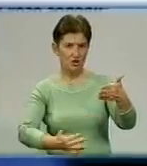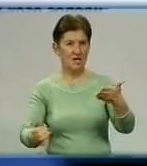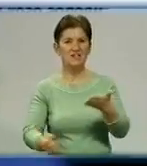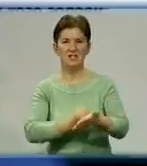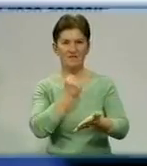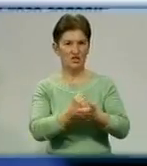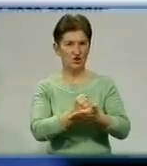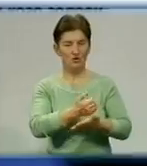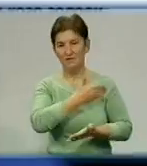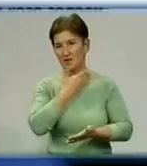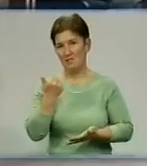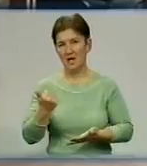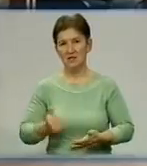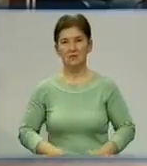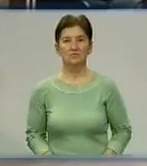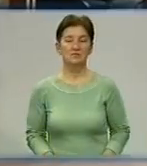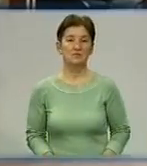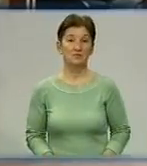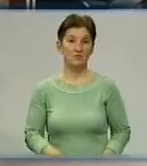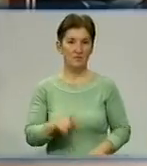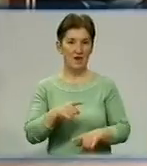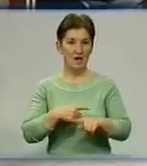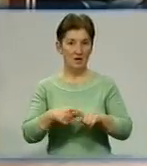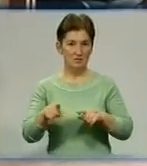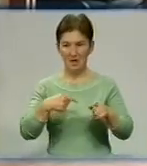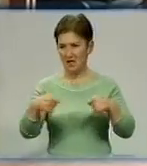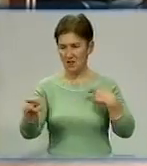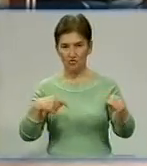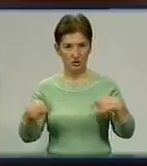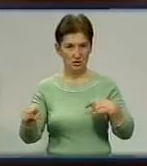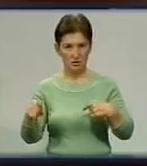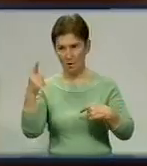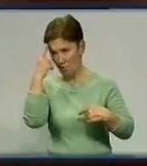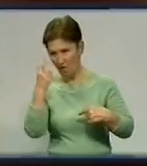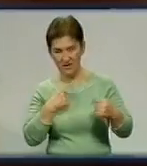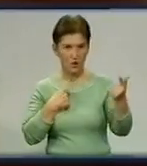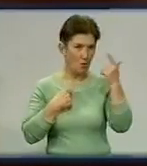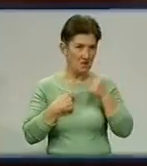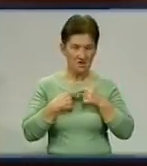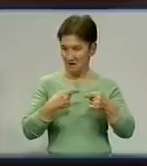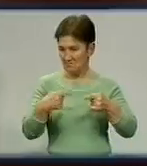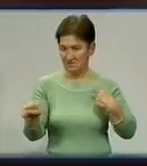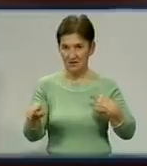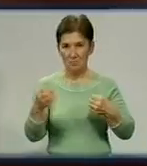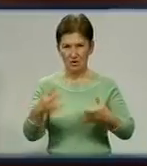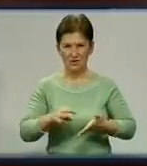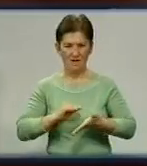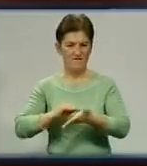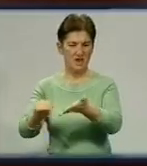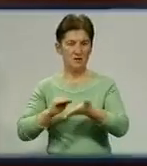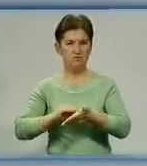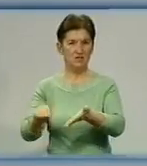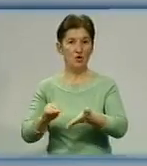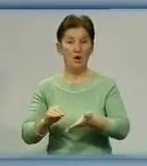міського голови Сергій Поліщук. На гарячій лінії через різницю змісті двох повідомлень вважають надані відповіді відписками. Посадовці, які